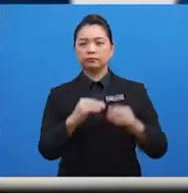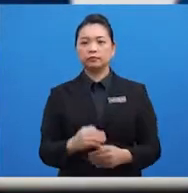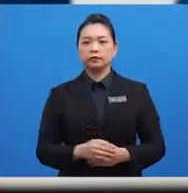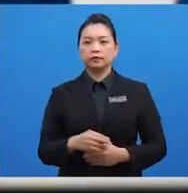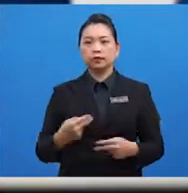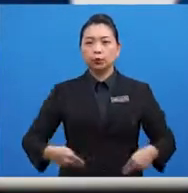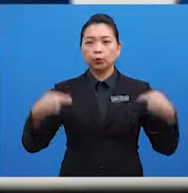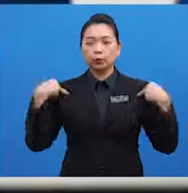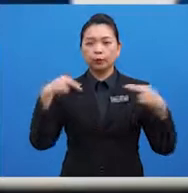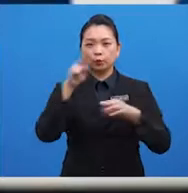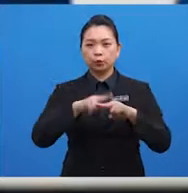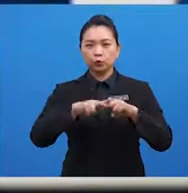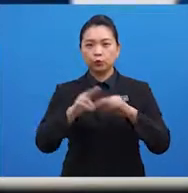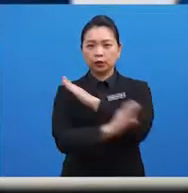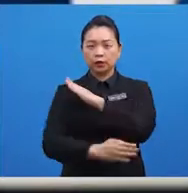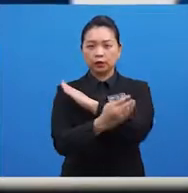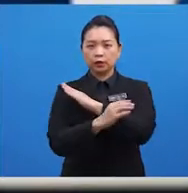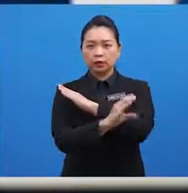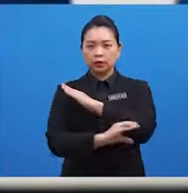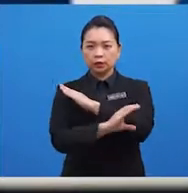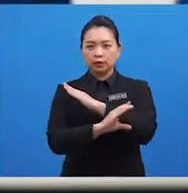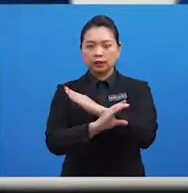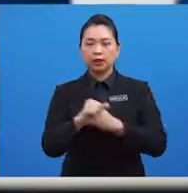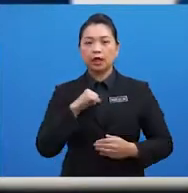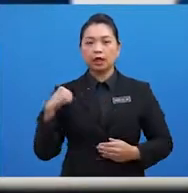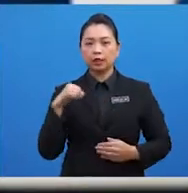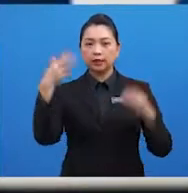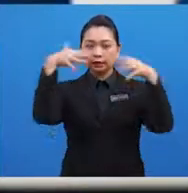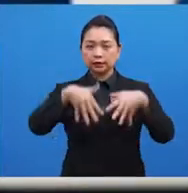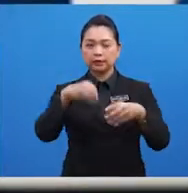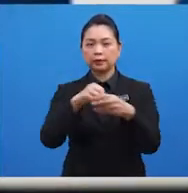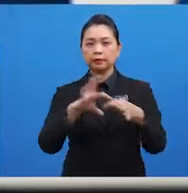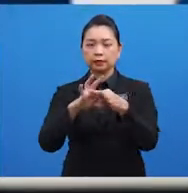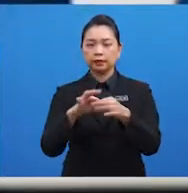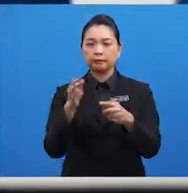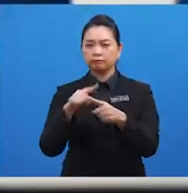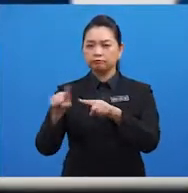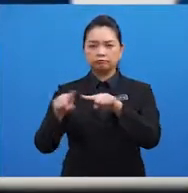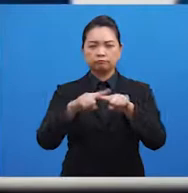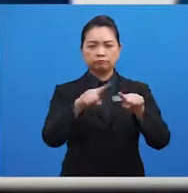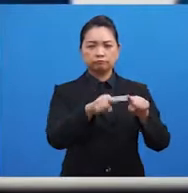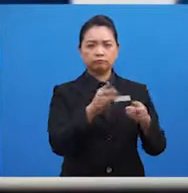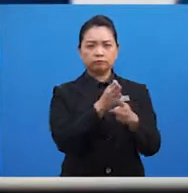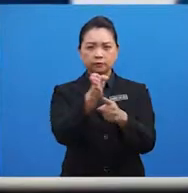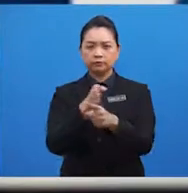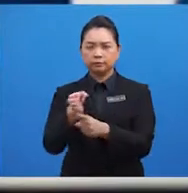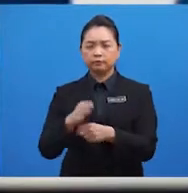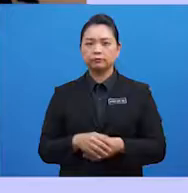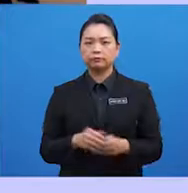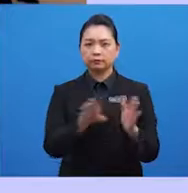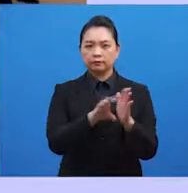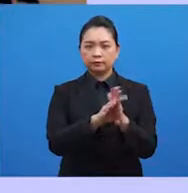anggota ASEAN melalui kerjasama dalam pelbagai bidang. Sebagai contoh,